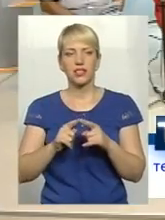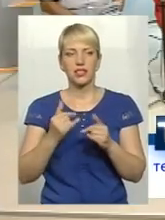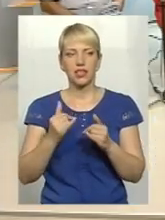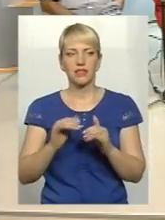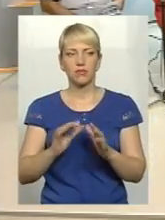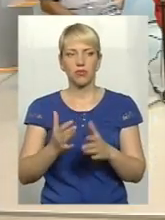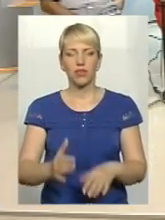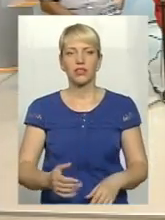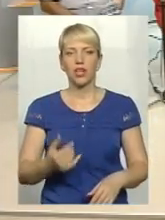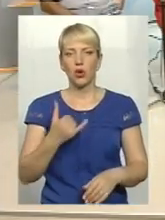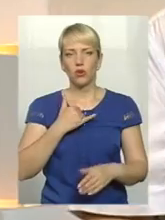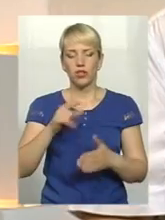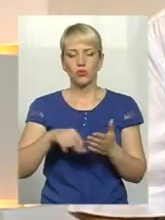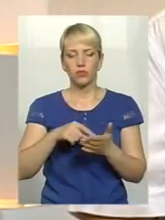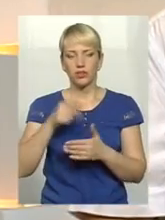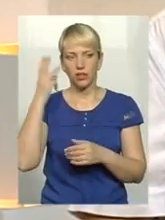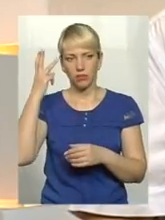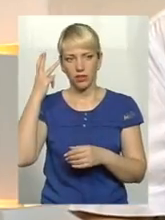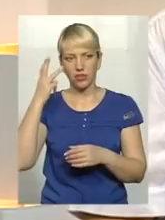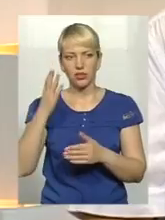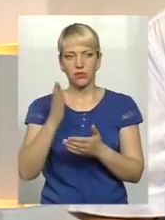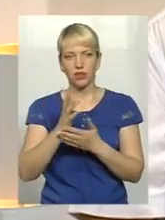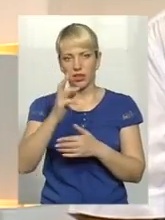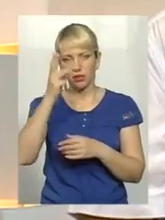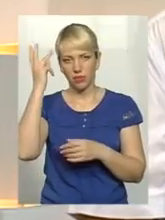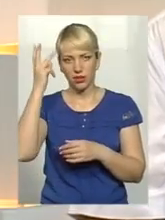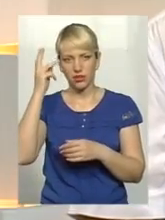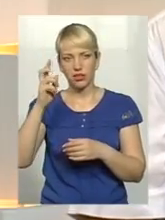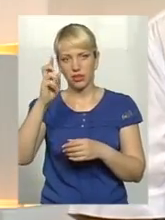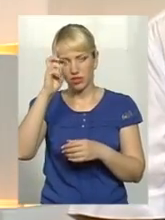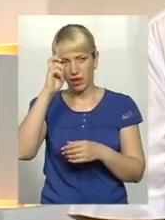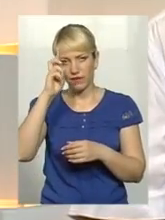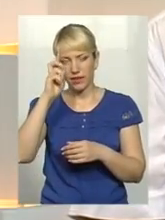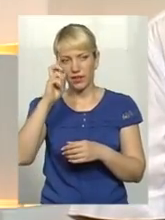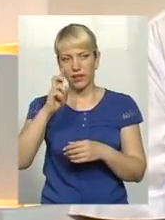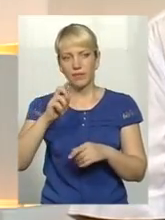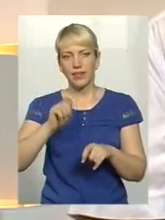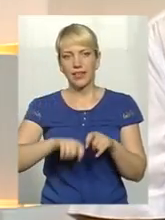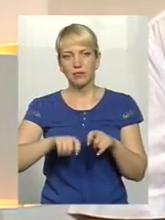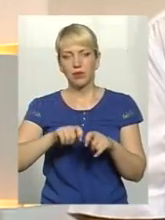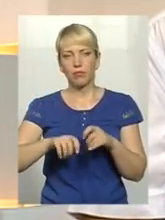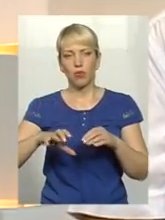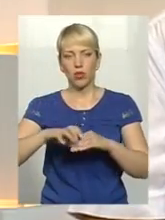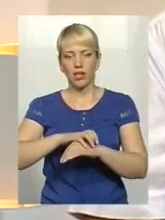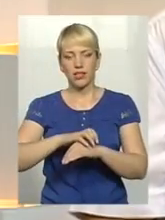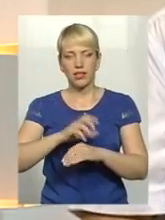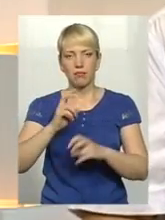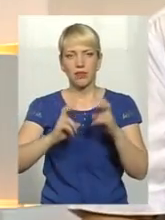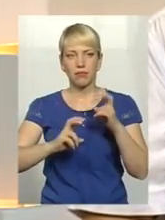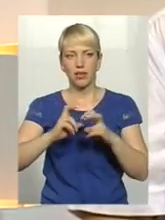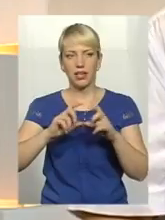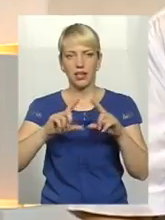У нас є сьогодні в місті Хмельницькому Хмельницьке державно-експериментальне протезне підприємство.